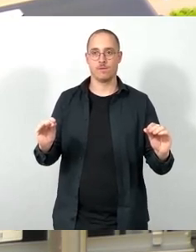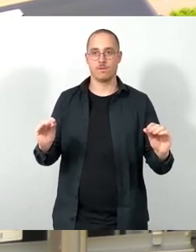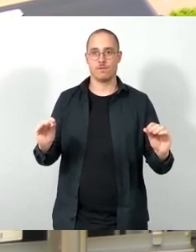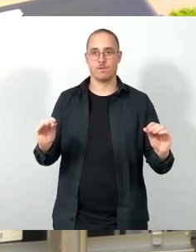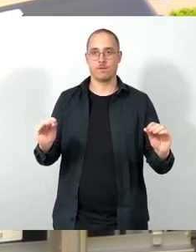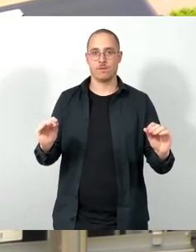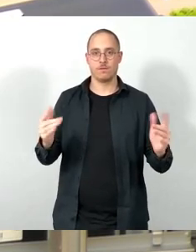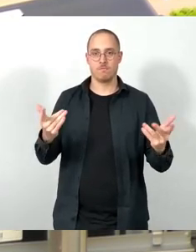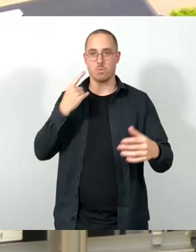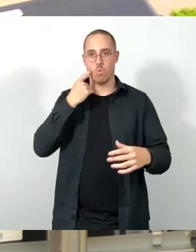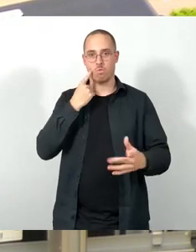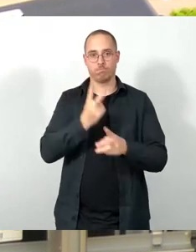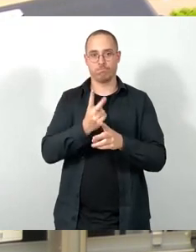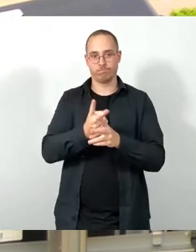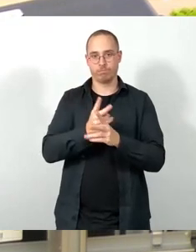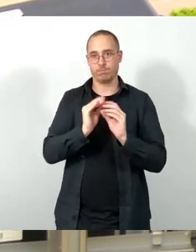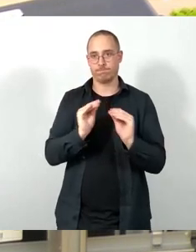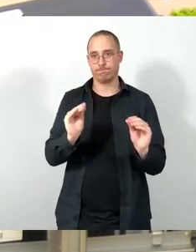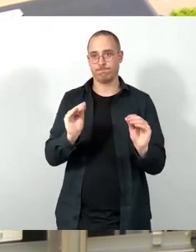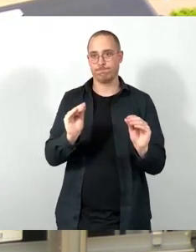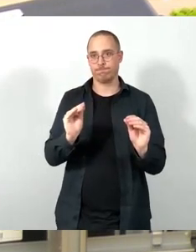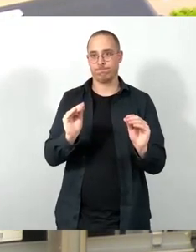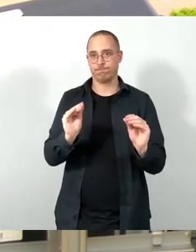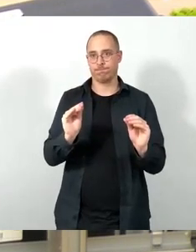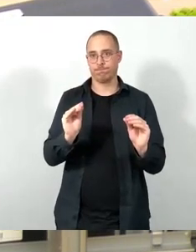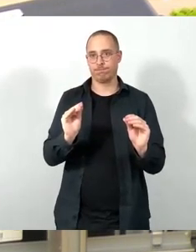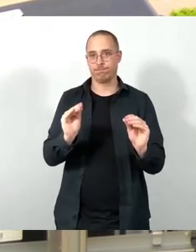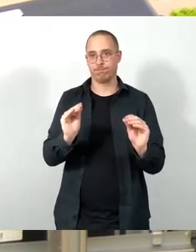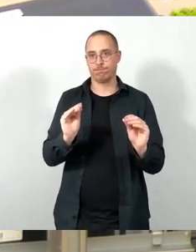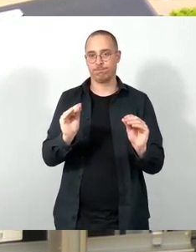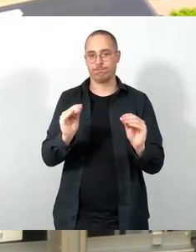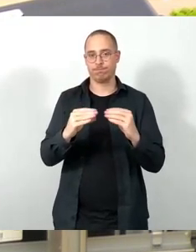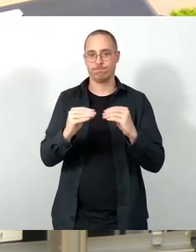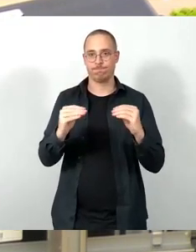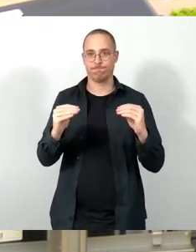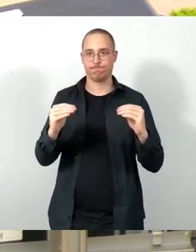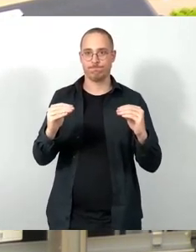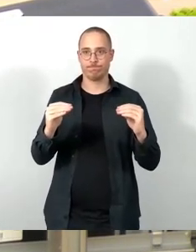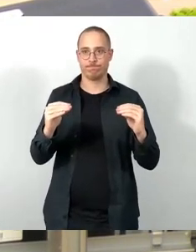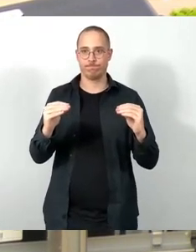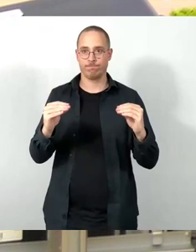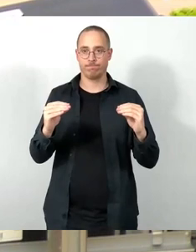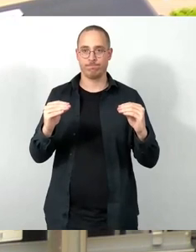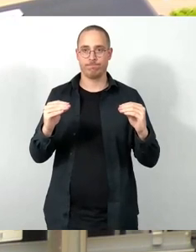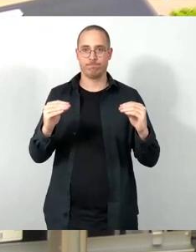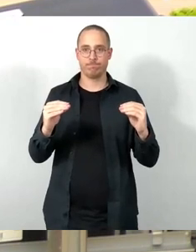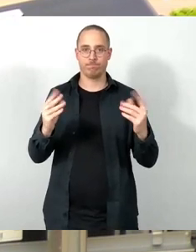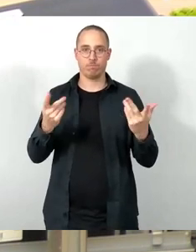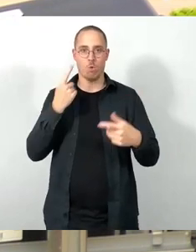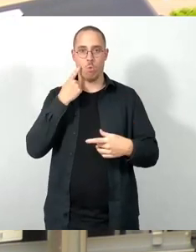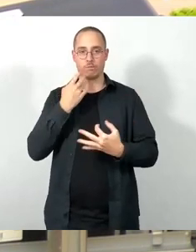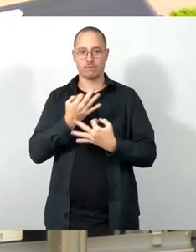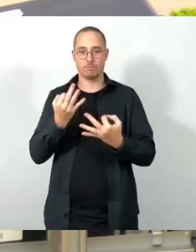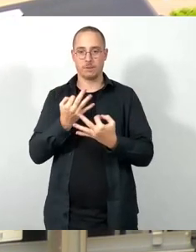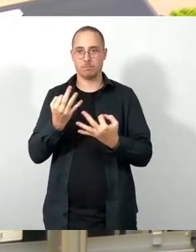nur den Anteil, den sie vom Freistaat bekommen, den bekommen aber alle Musikschulen. Wir möchten den beiden freien Musikschulen unter die